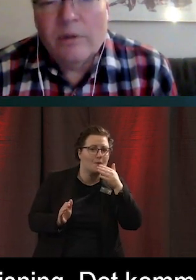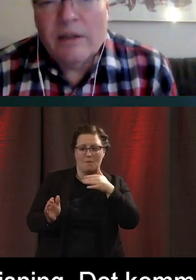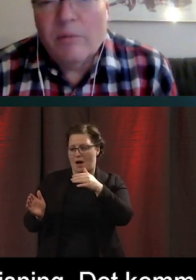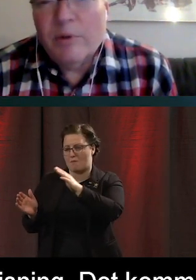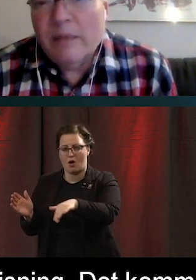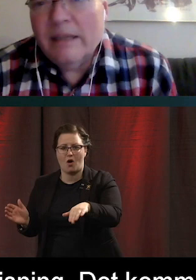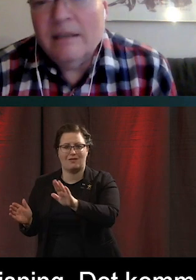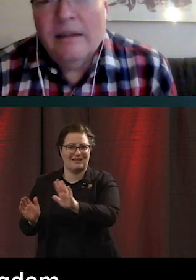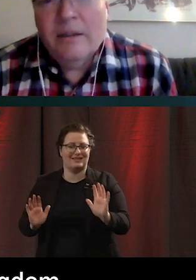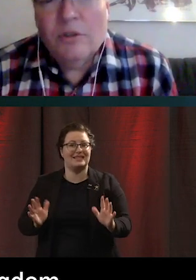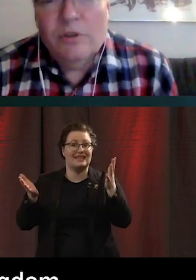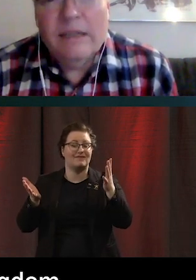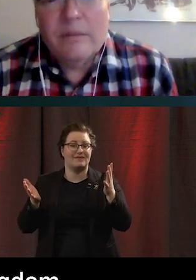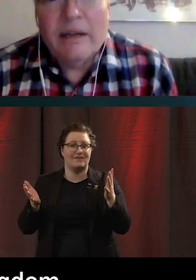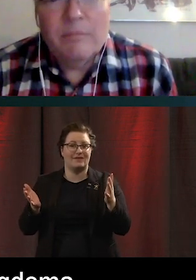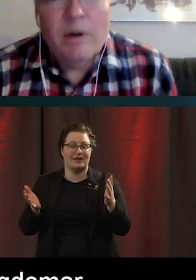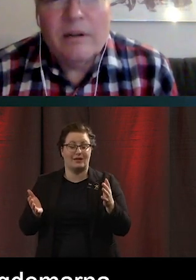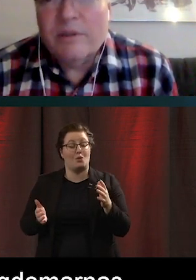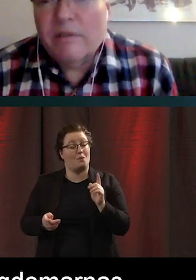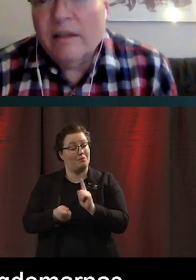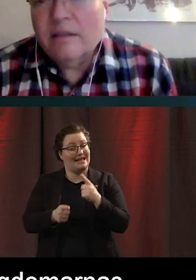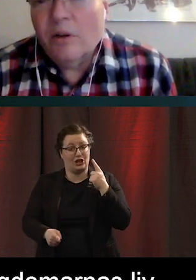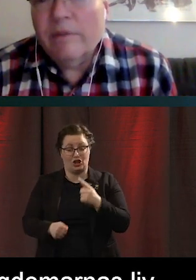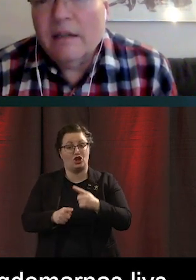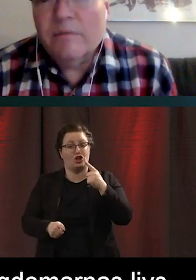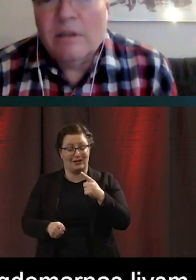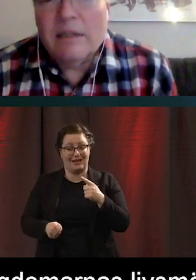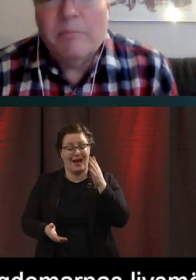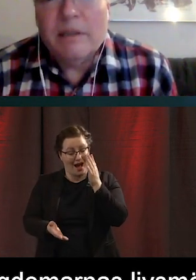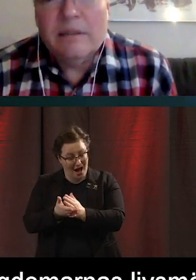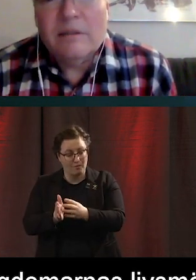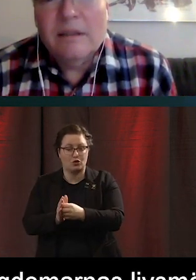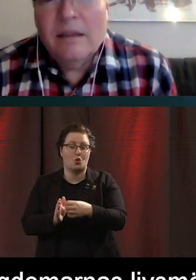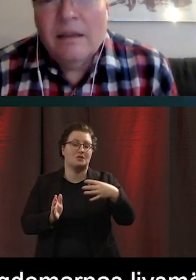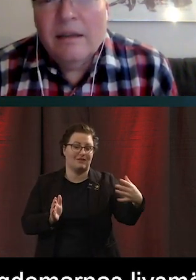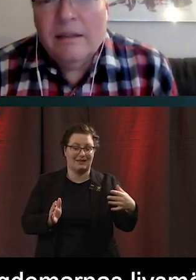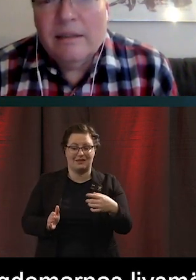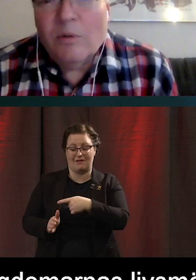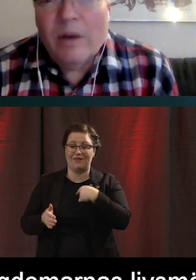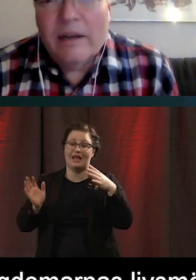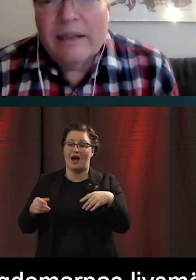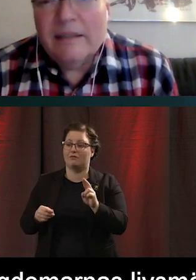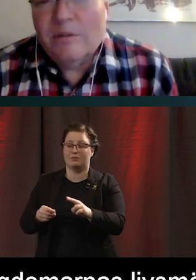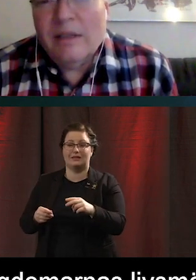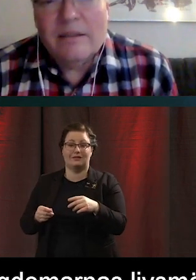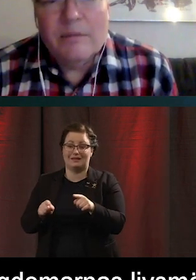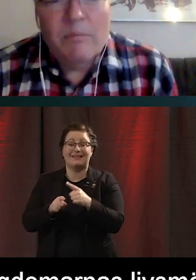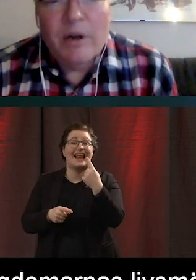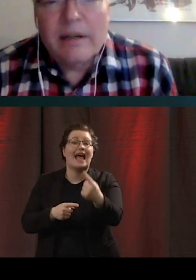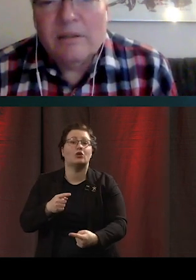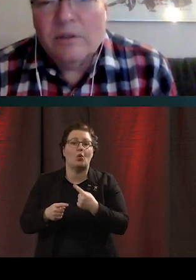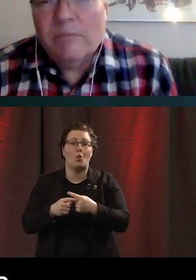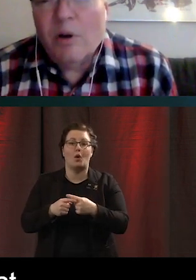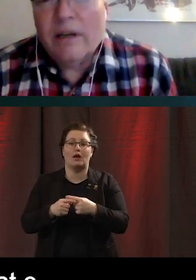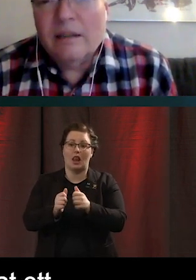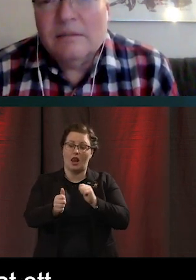Och det kommer att bli tydligt mätbara konsekvenser av det. Att vi har tappat ett år här. Det är inte så lätt så att man